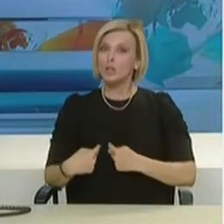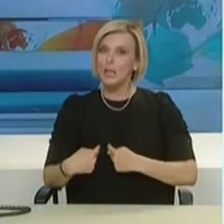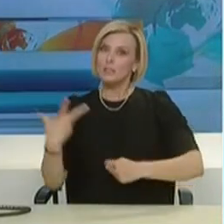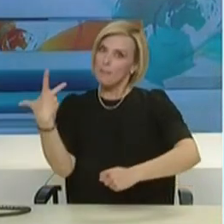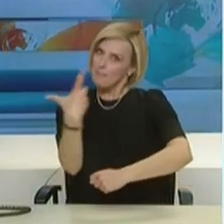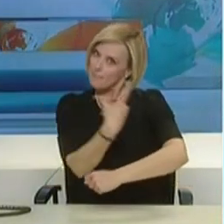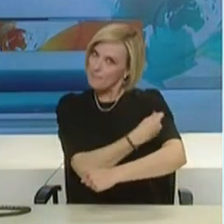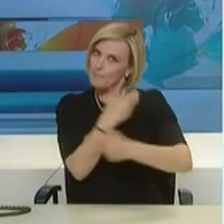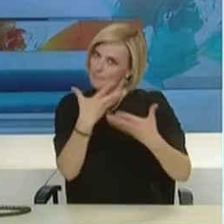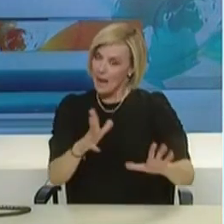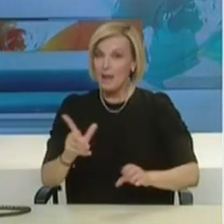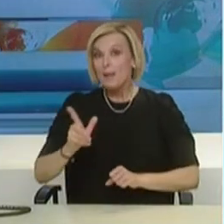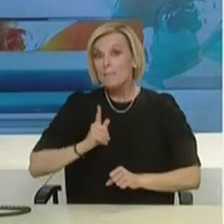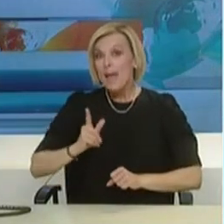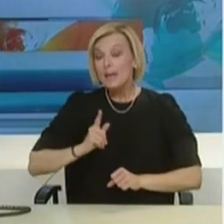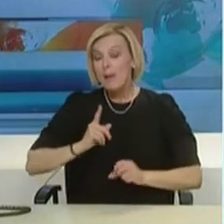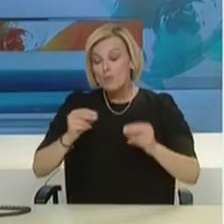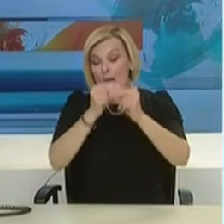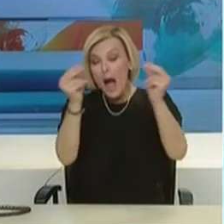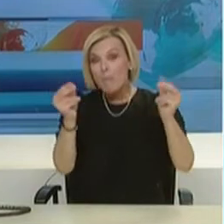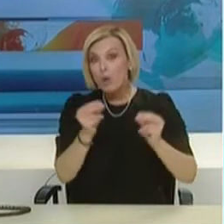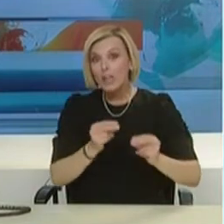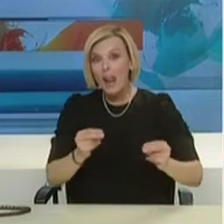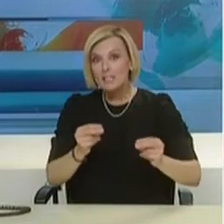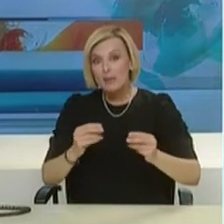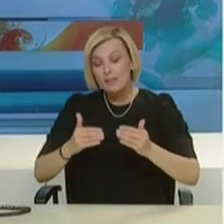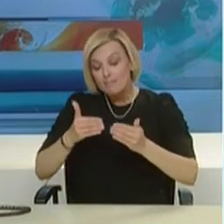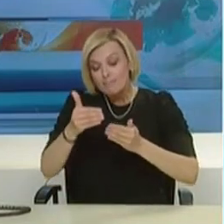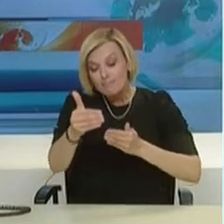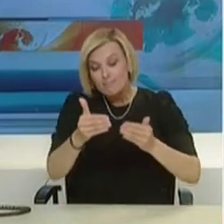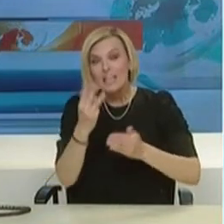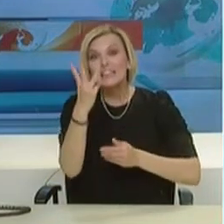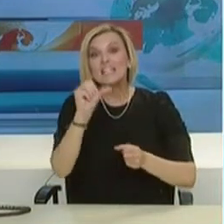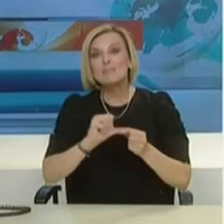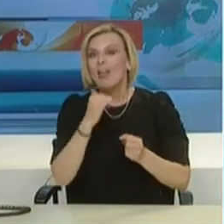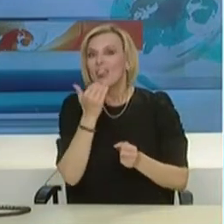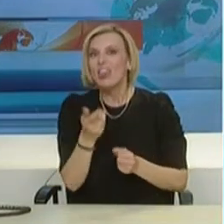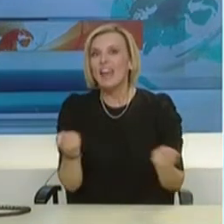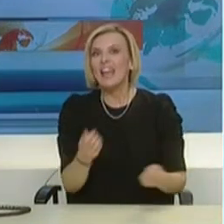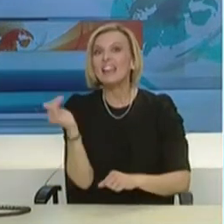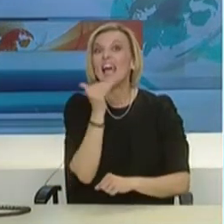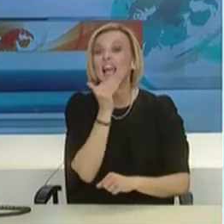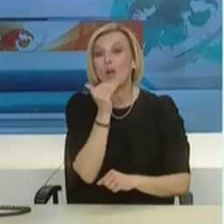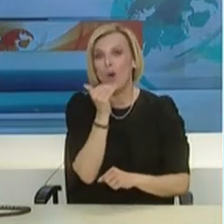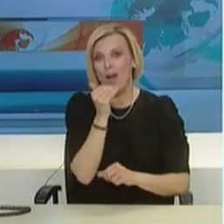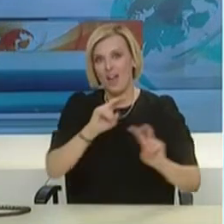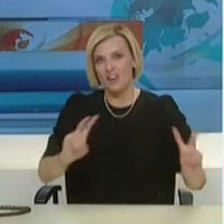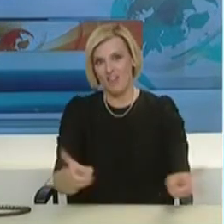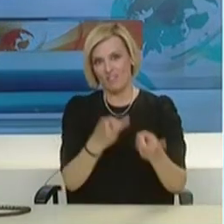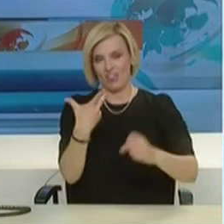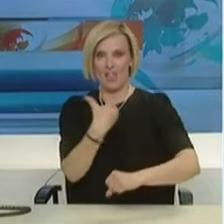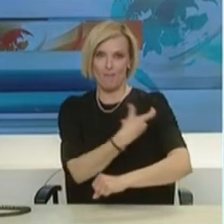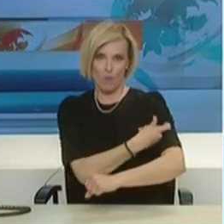μελέτης αναμένονται σε τρεις μήνες και αυτό δείχνει ότι δεν μπορούμε να ευελπιστούμε σε μια ταχεία και μαζική παραγωγή εμβολίου πριν